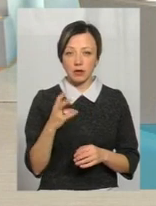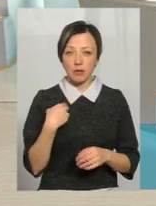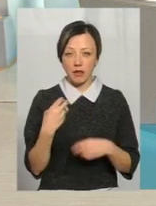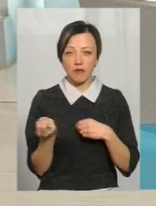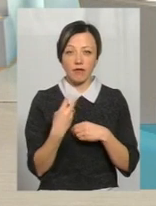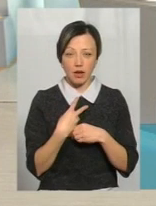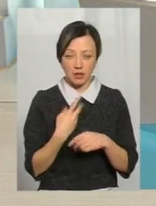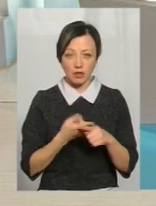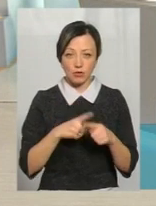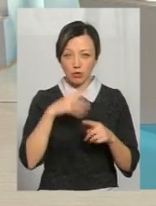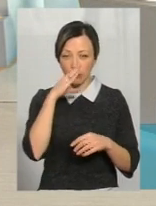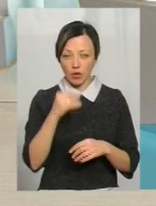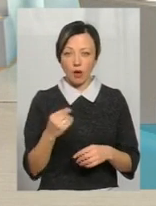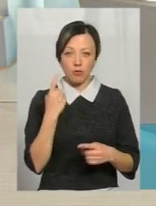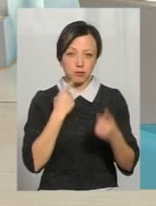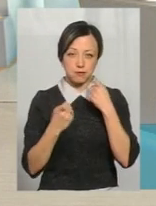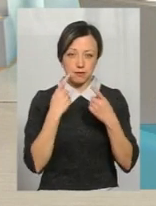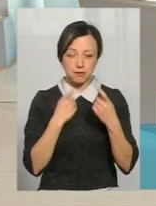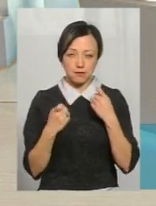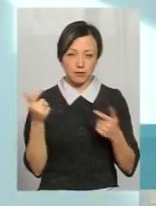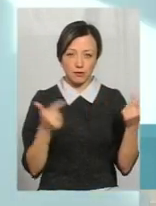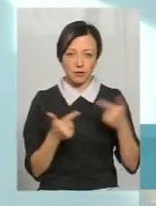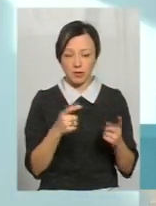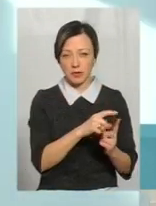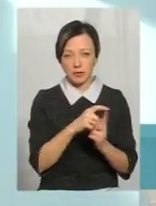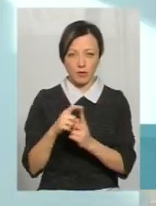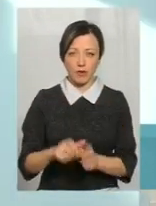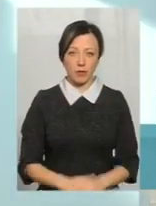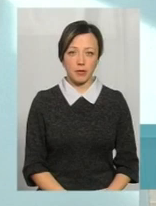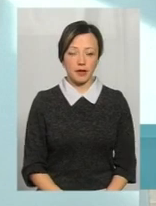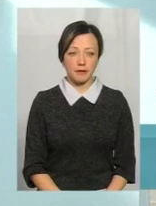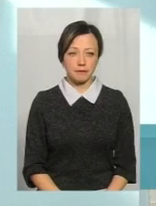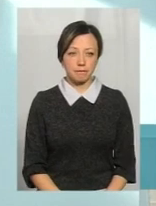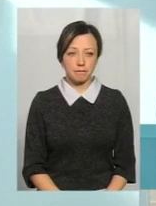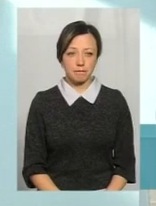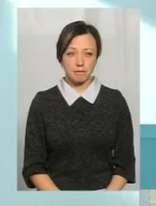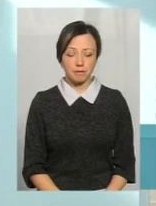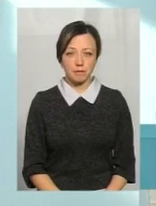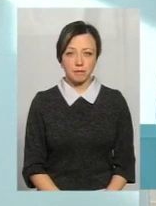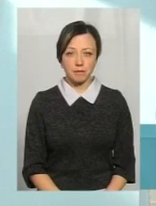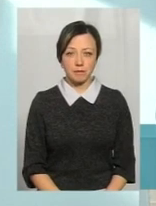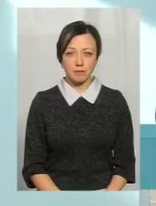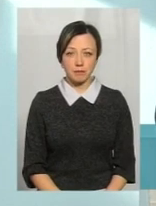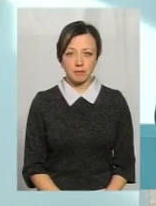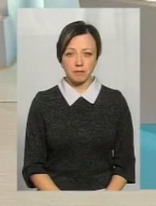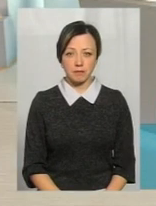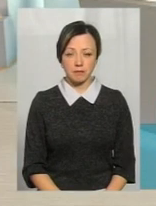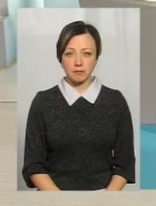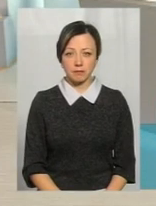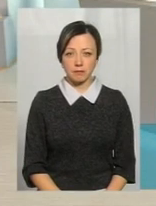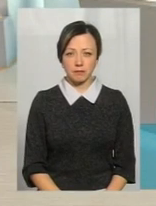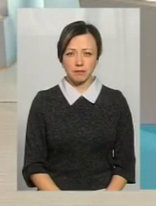вигонав спижика і обізвав самими последніми словами. І кажуть, вдох він, ціше, вдох не чітить.